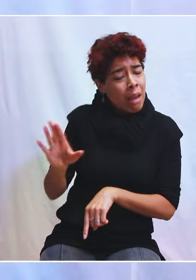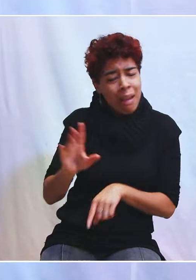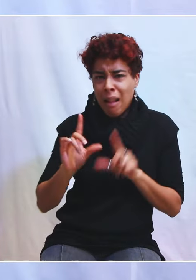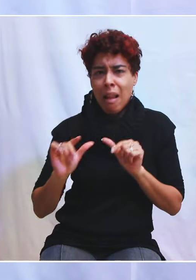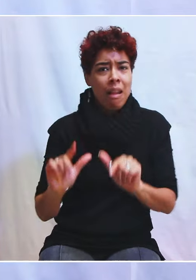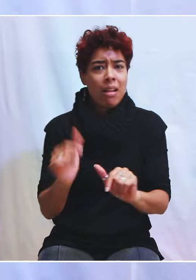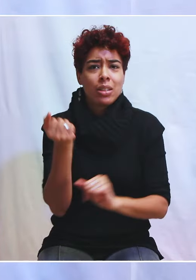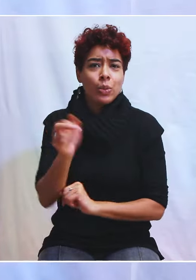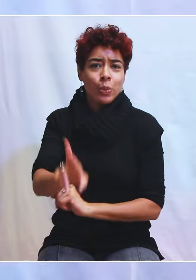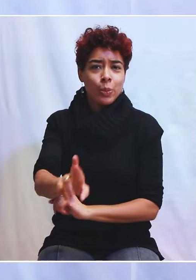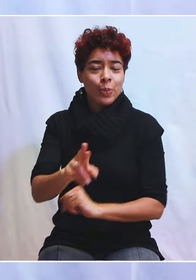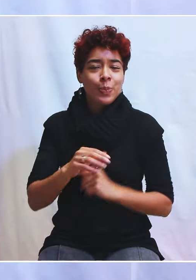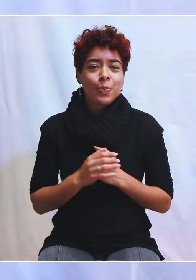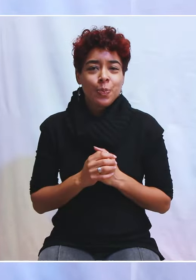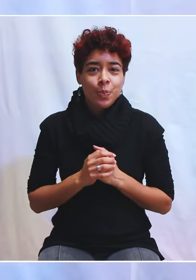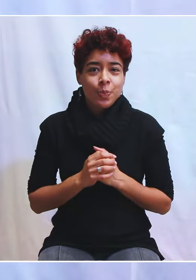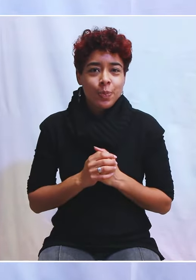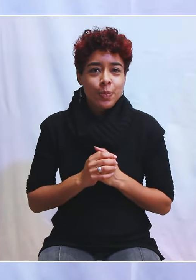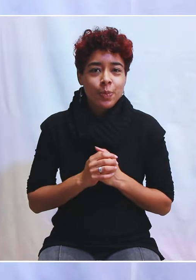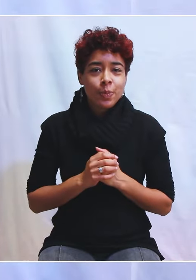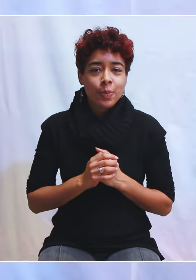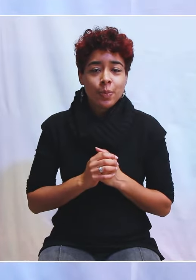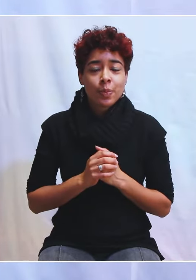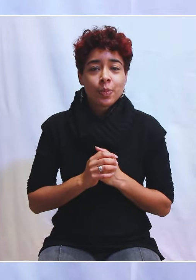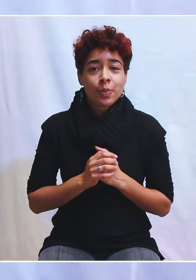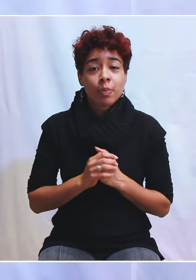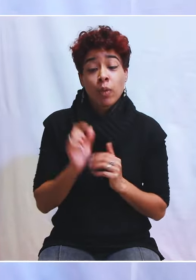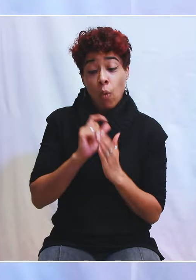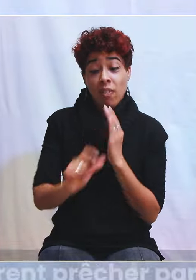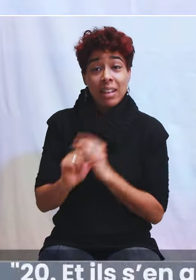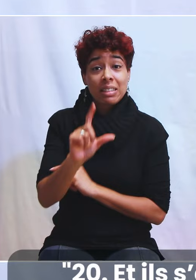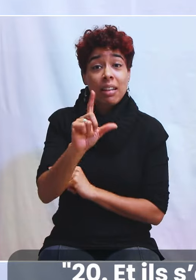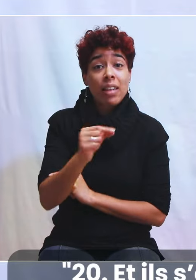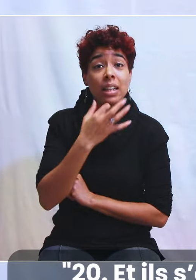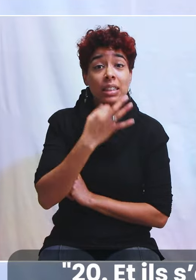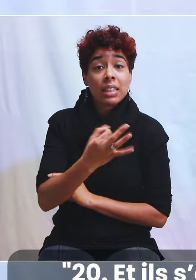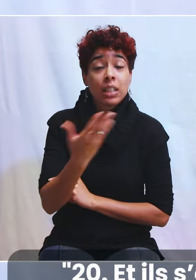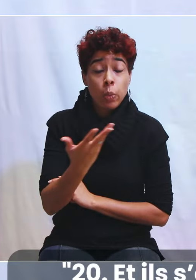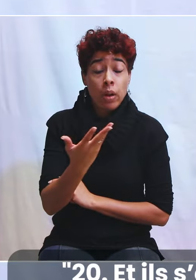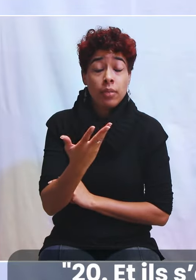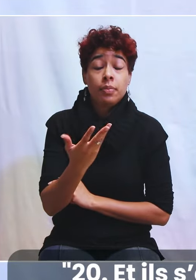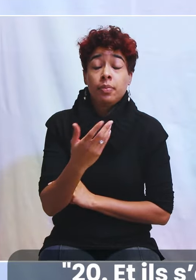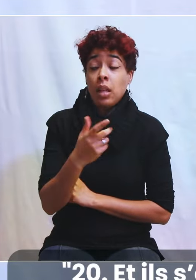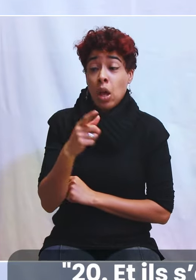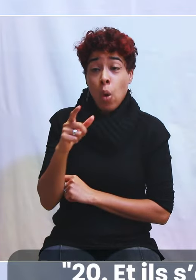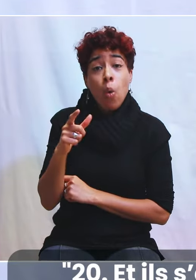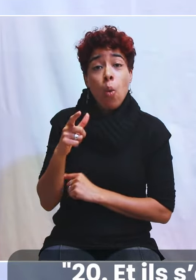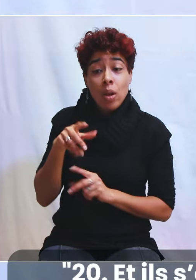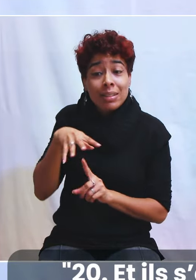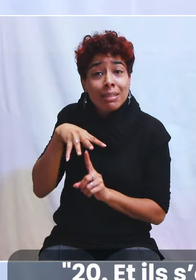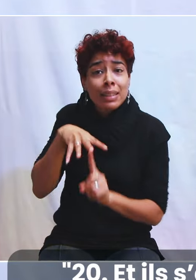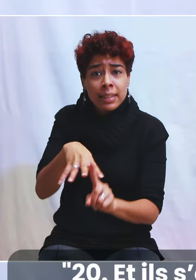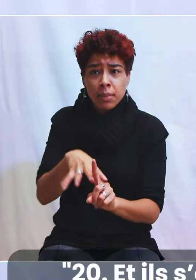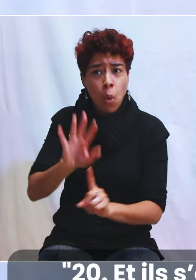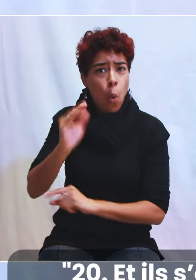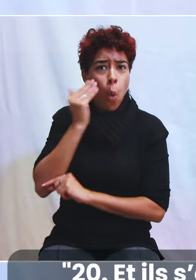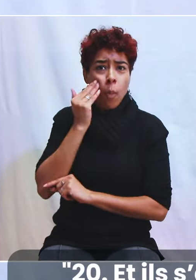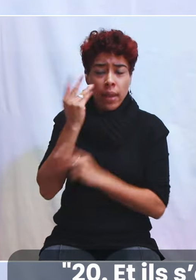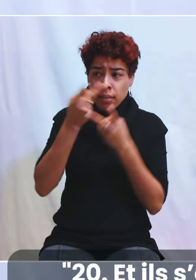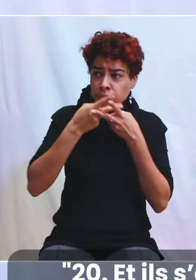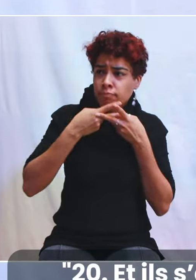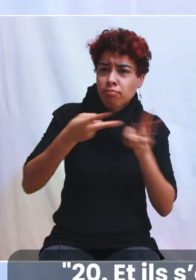toute manière. Et on voit au verset 20 que la conclusion de ce texte est quoi ? Ils s'en allèrent prêcher partout. Donc, on voit qu'ils obéissent les disciples,